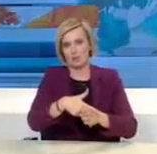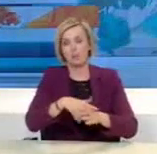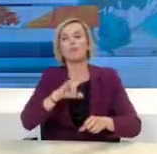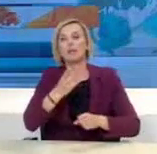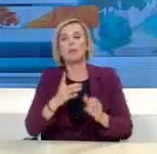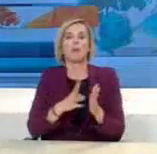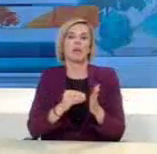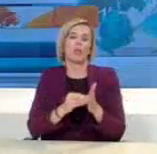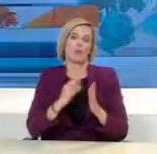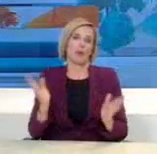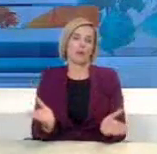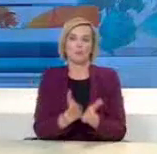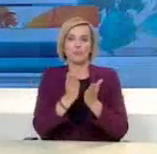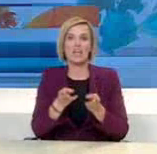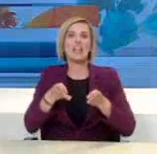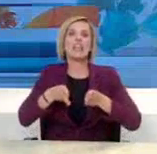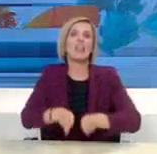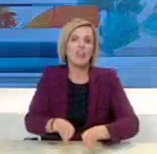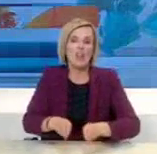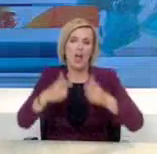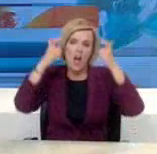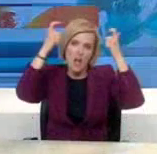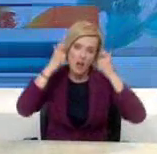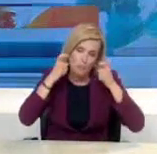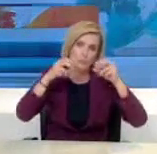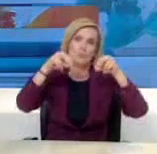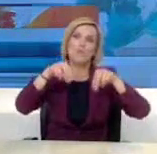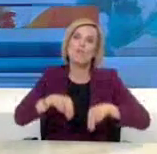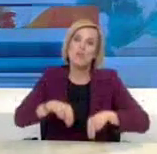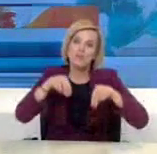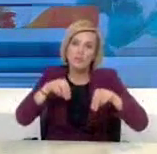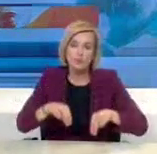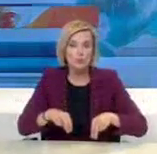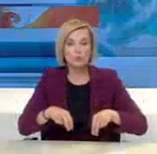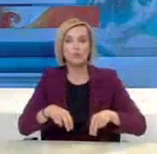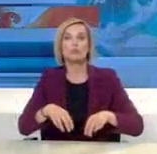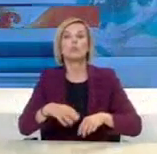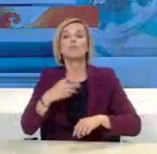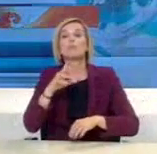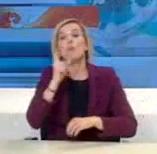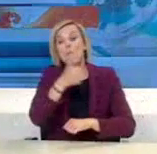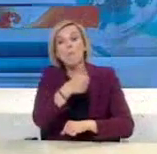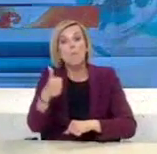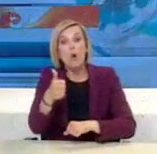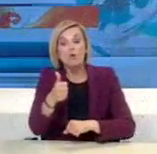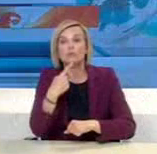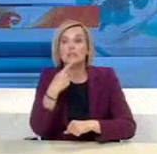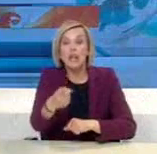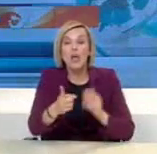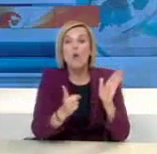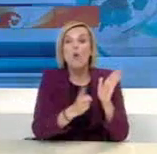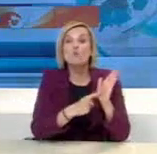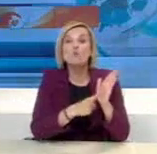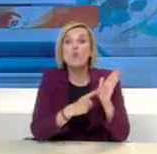παραδείγματος χάρη, κηδεία, γάμος, βάφτιση ή ανάλογες τελετές υπό τους όρους που προβλέπει ο νόμος και